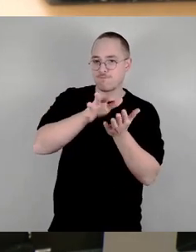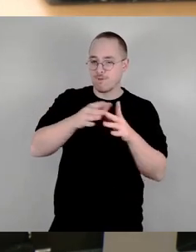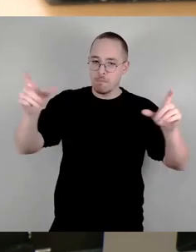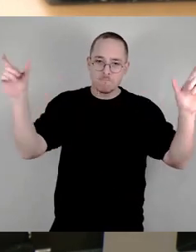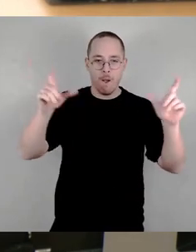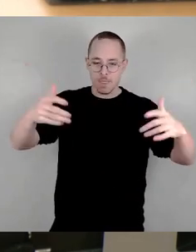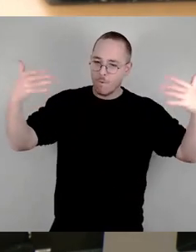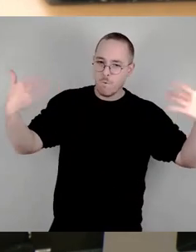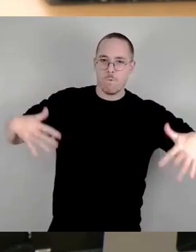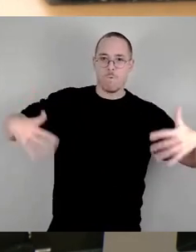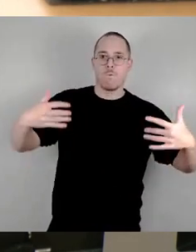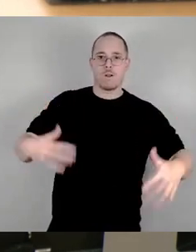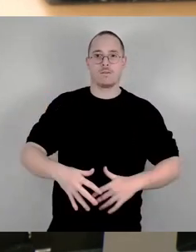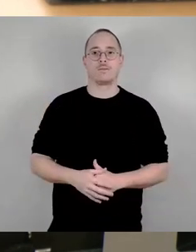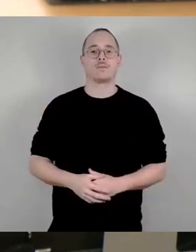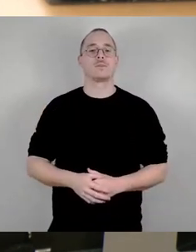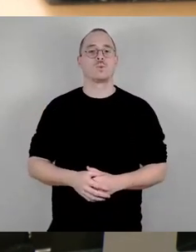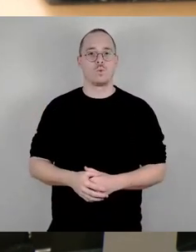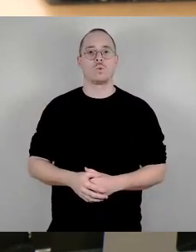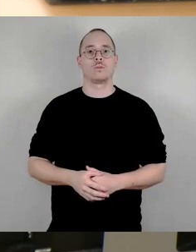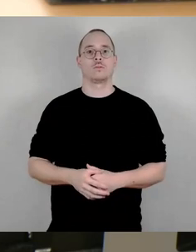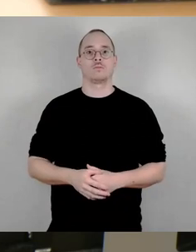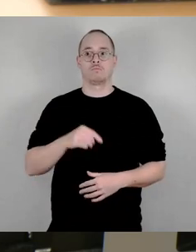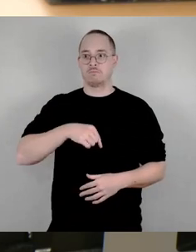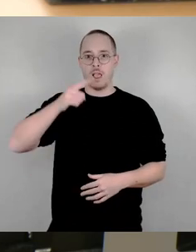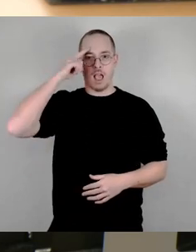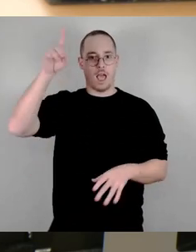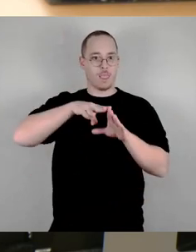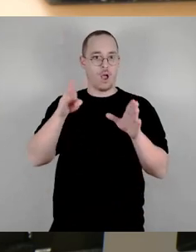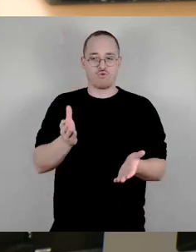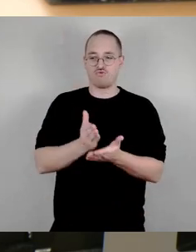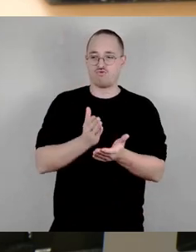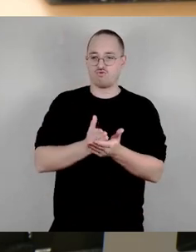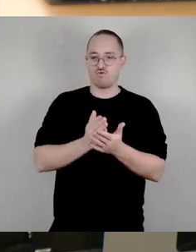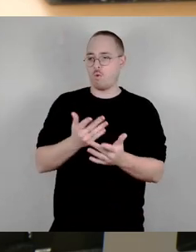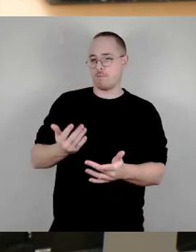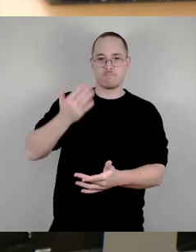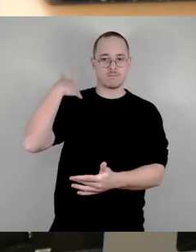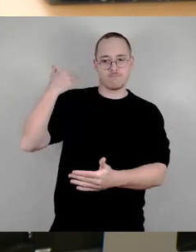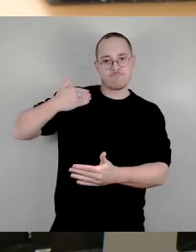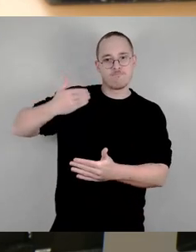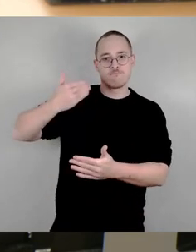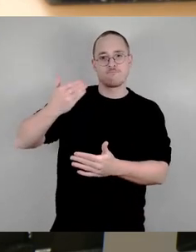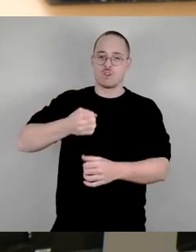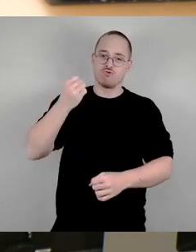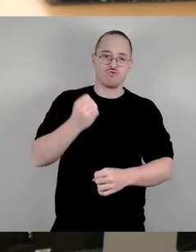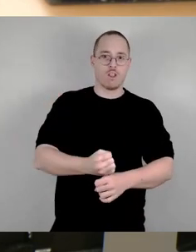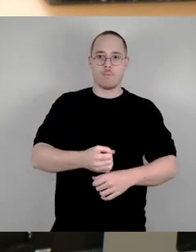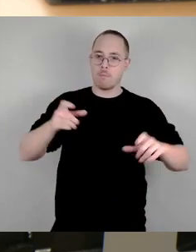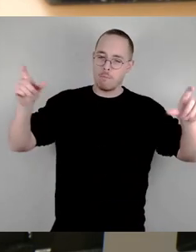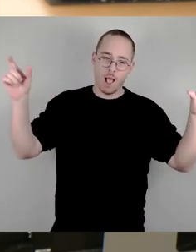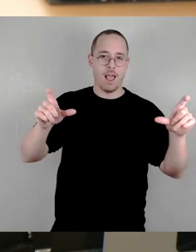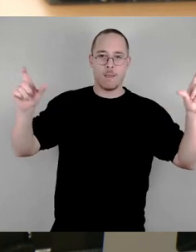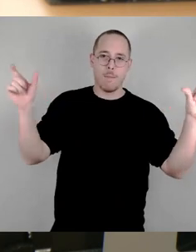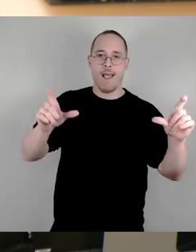Rathaus immer wieder rauschende Partys veranstaltet. Welchen Zweck haben diese